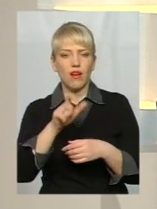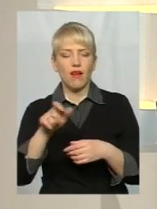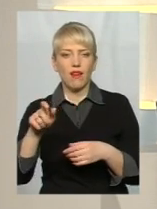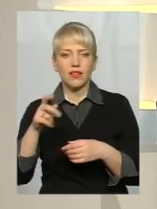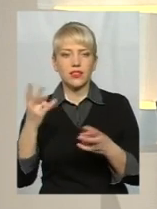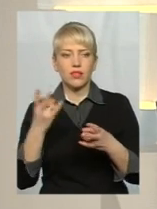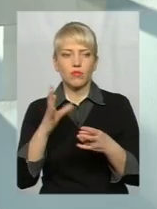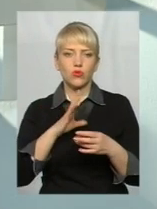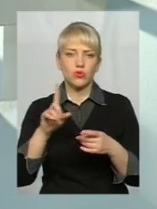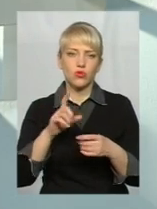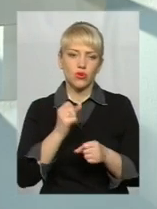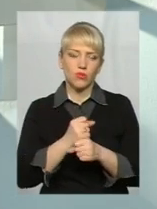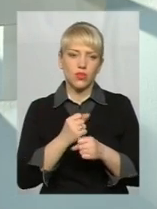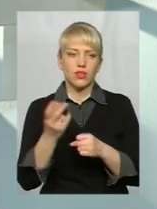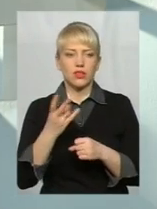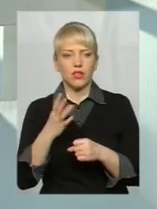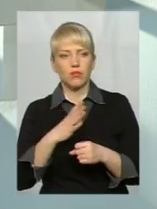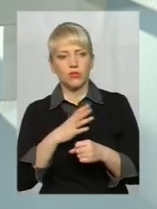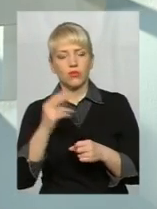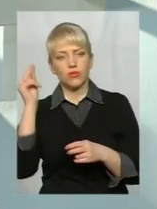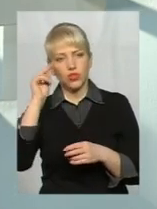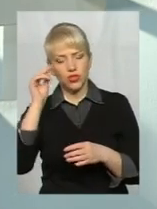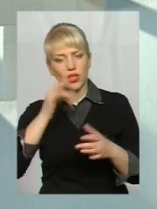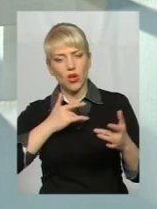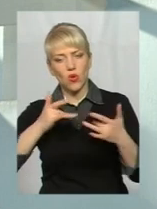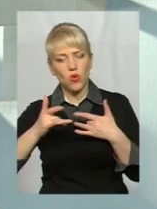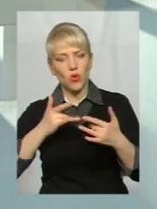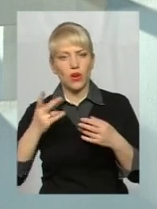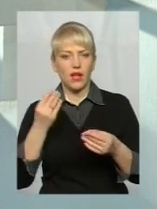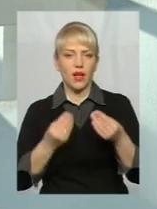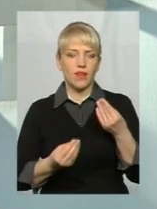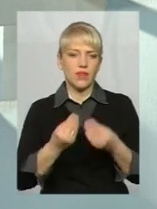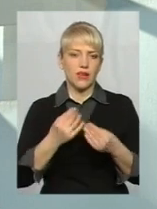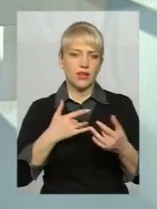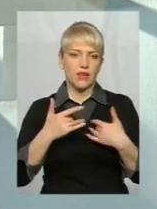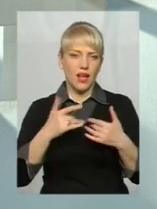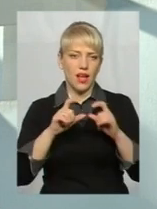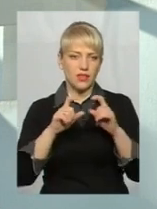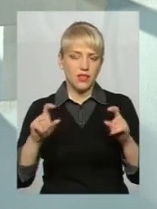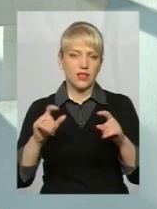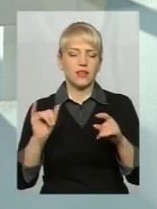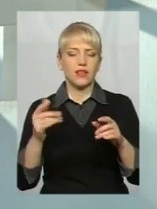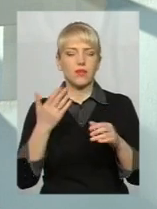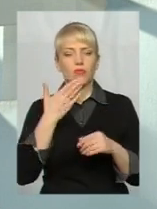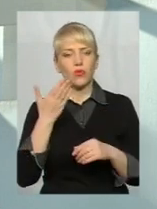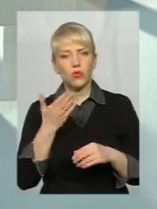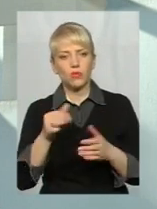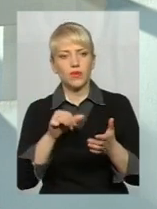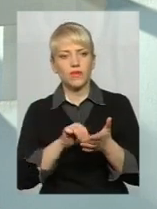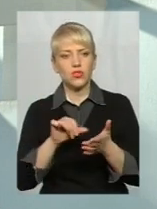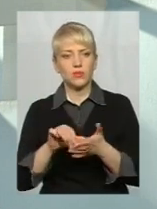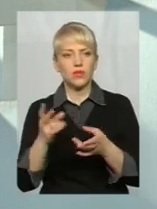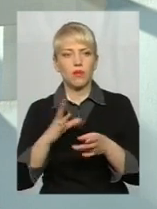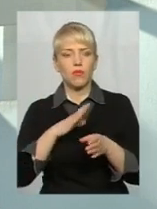робити, їм потрібно було вчити ролі, грати в театрі, їм потрібно було якісь доповіді готувати, виступати, ну, тобто, мало б відбуватись